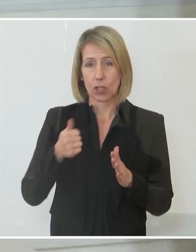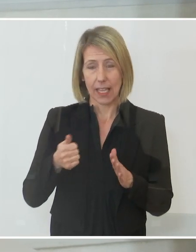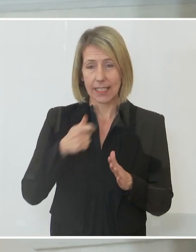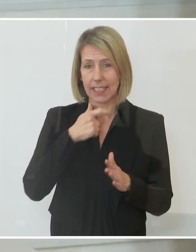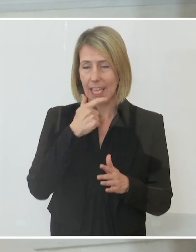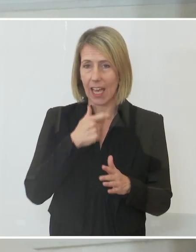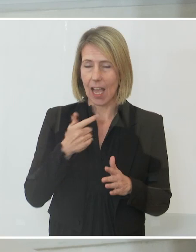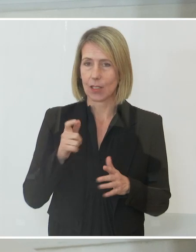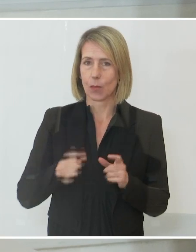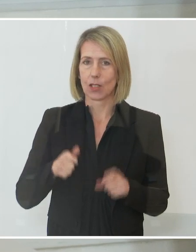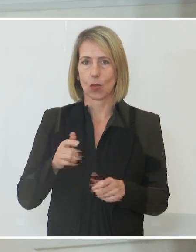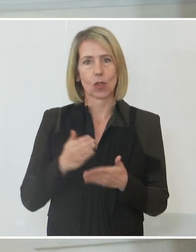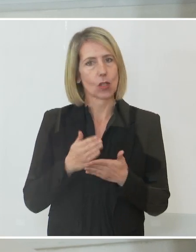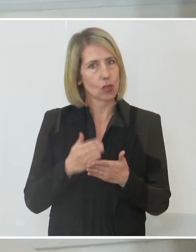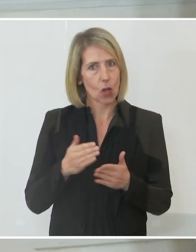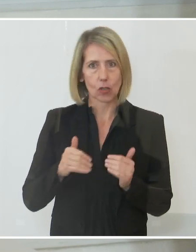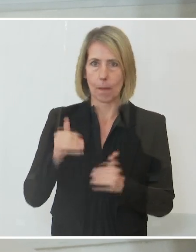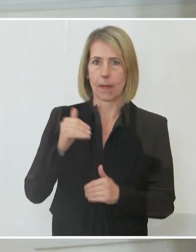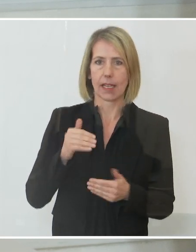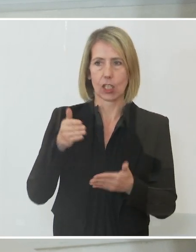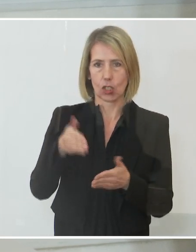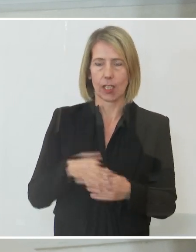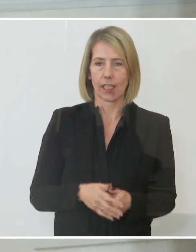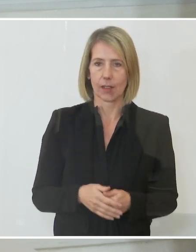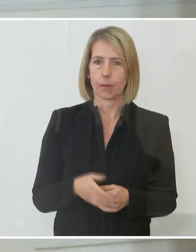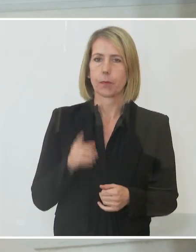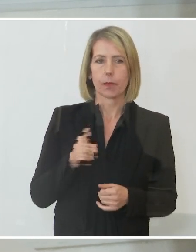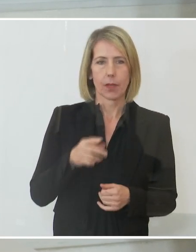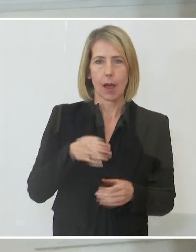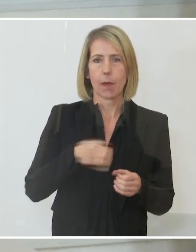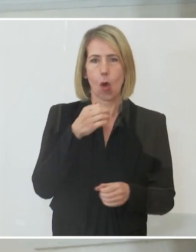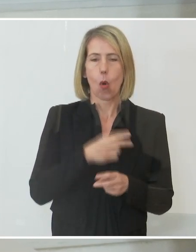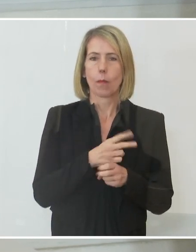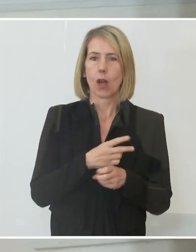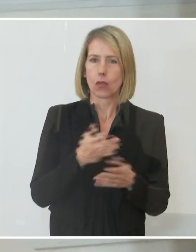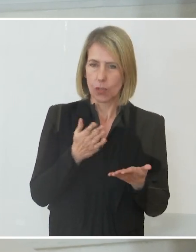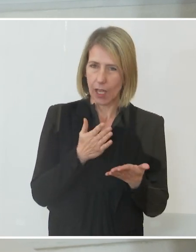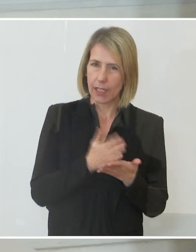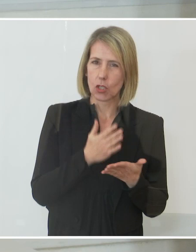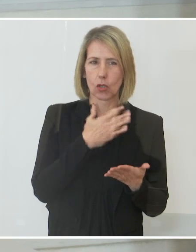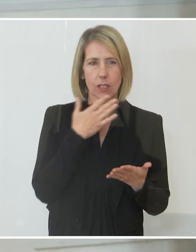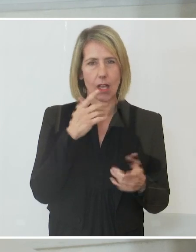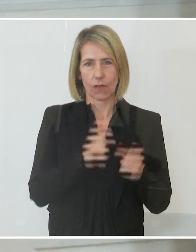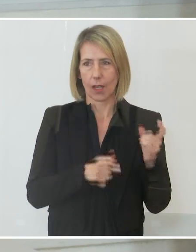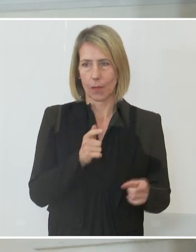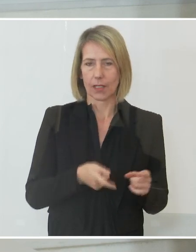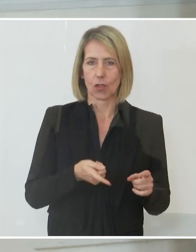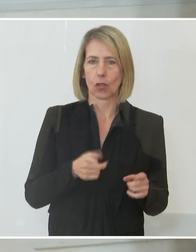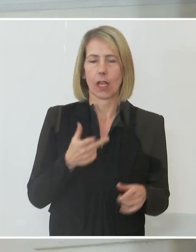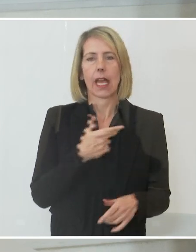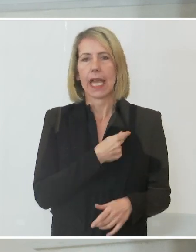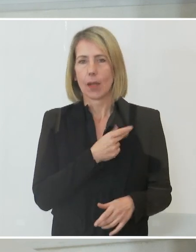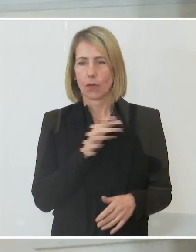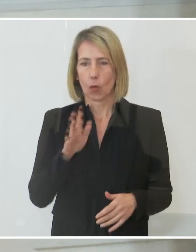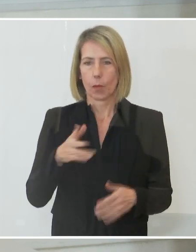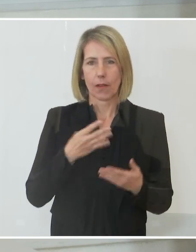Gleichzeitig nimmt die Durchseuchung in Oberösterreich zu und die Impfung bei den Kindern, die 14 Jahre oder älter sind, liegt